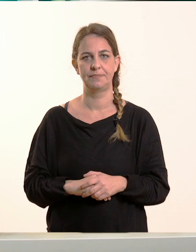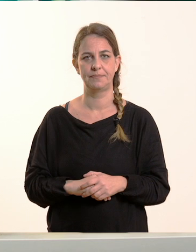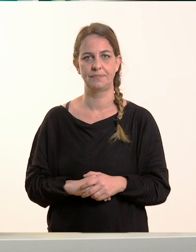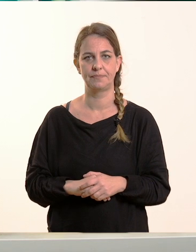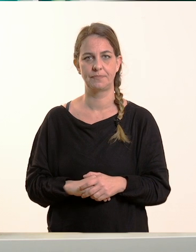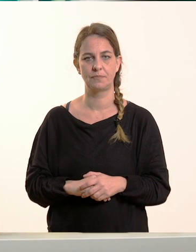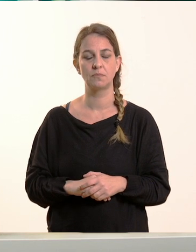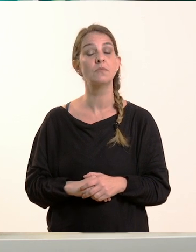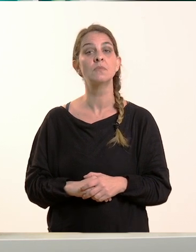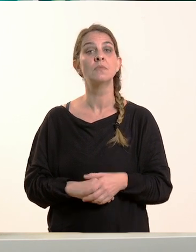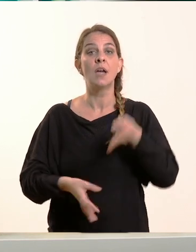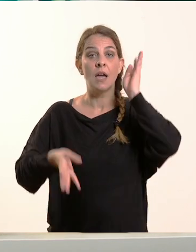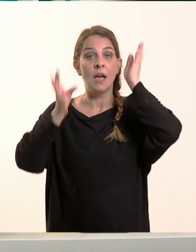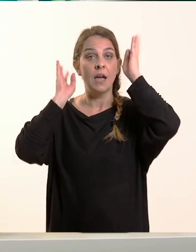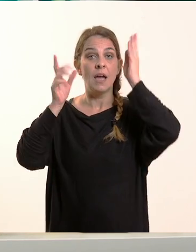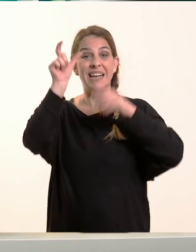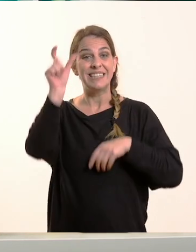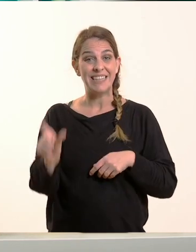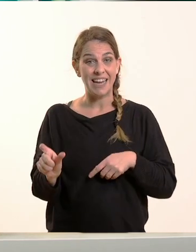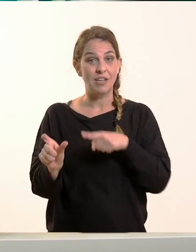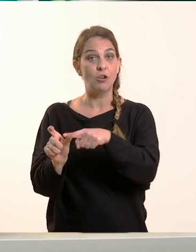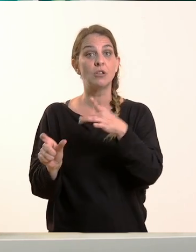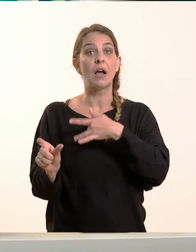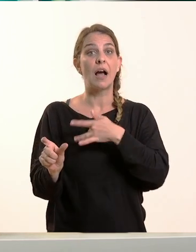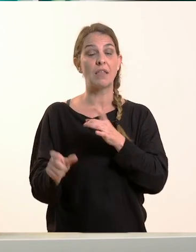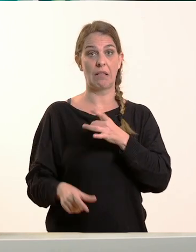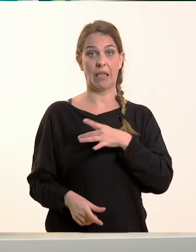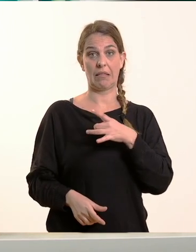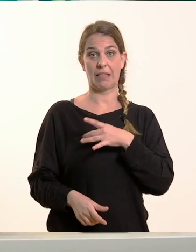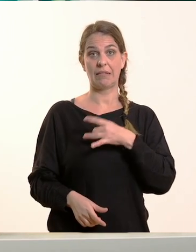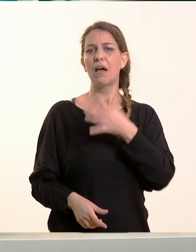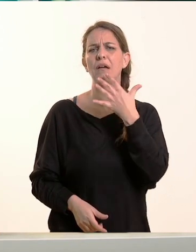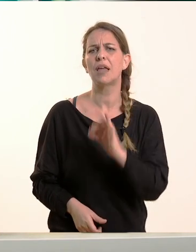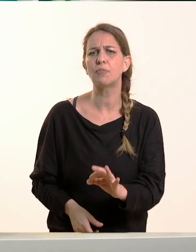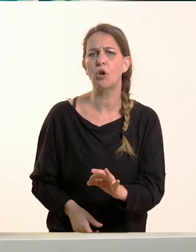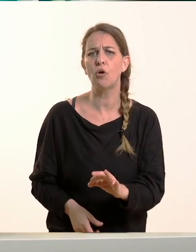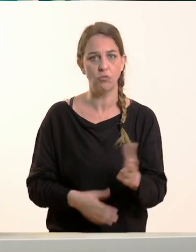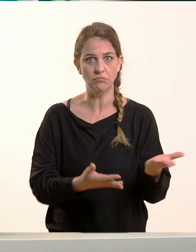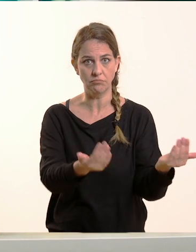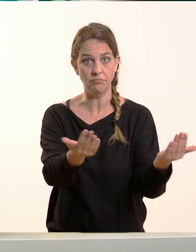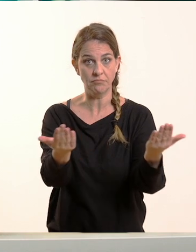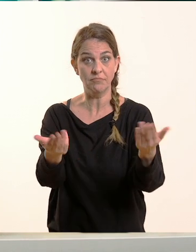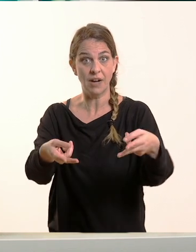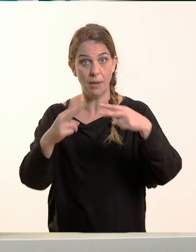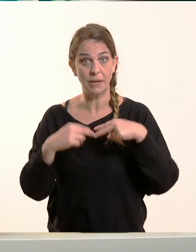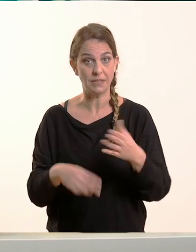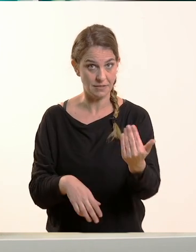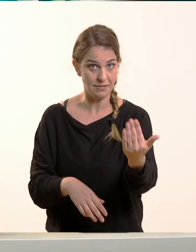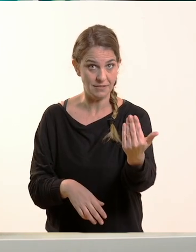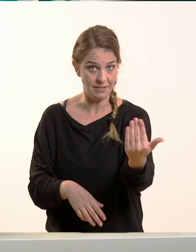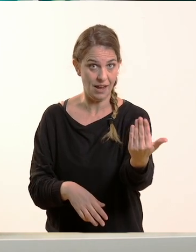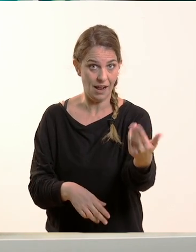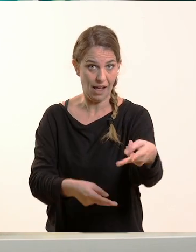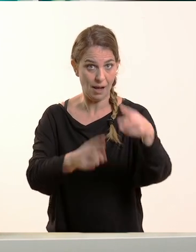δυνατά η καρδιά του Σέργιου. Για σκεφτείτε, για να δούμε ποιος θα μας πει τώρα. Για να μας πει ο Ηλίας εκεί στην